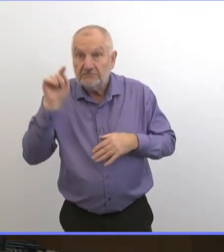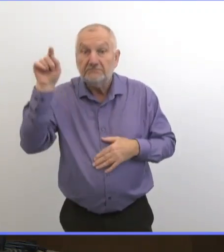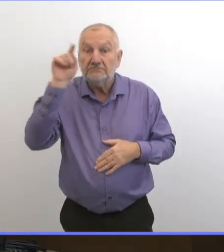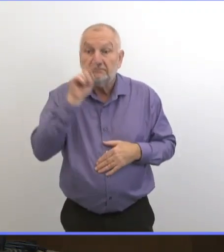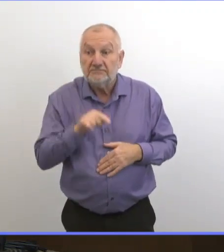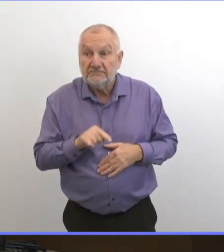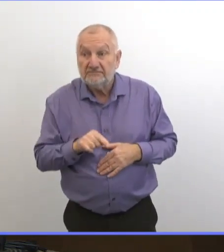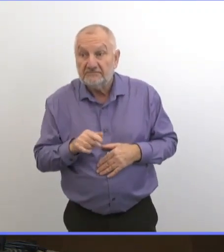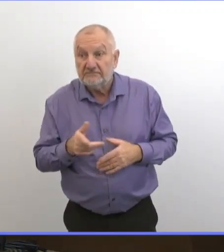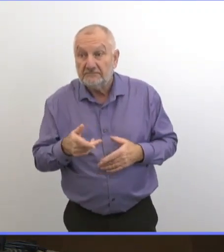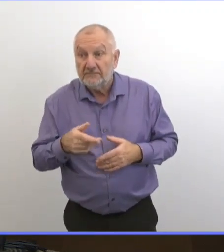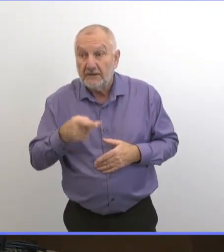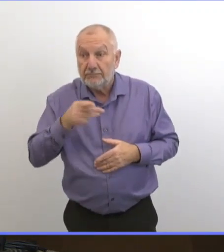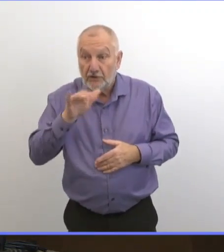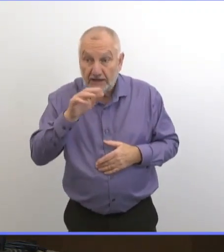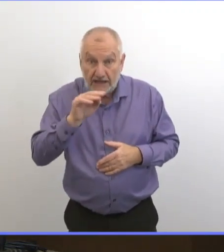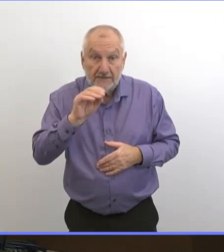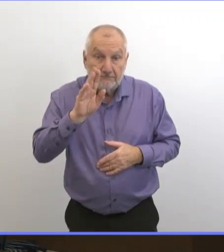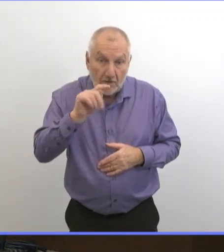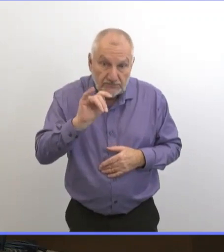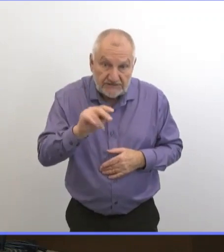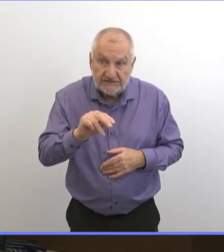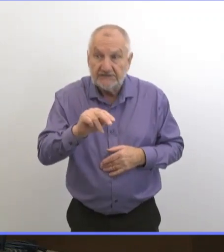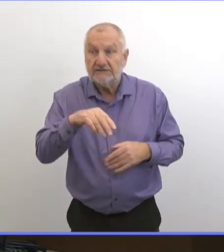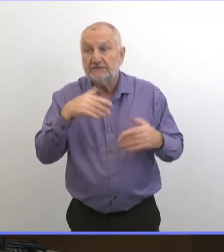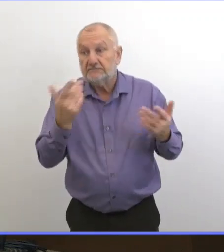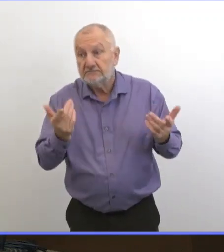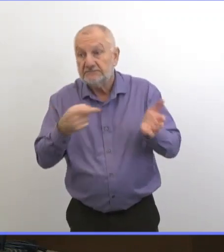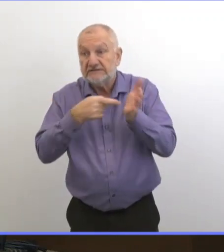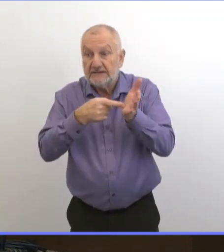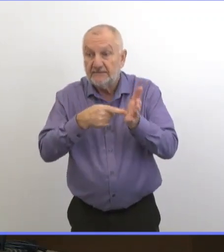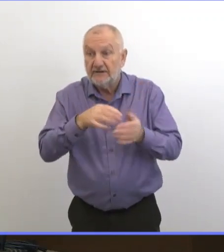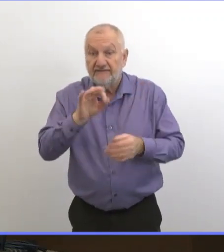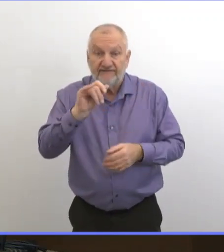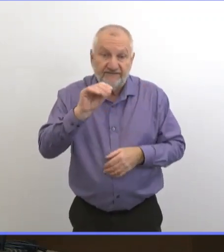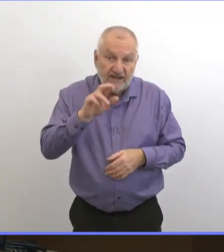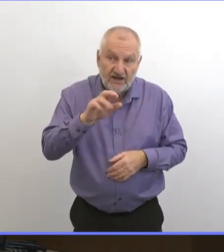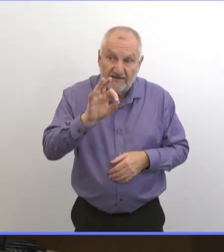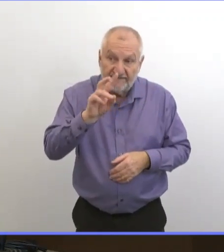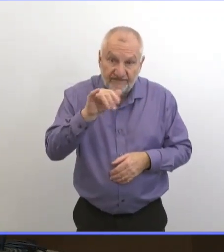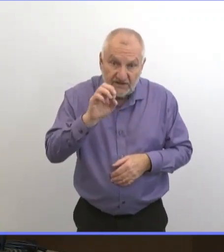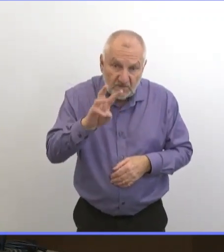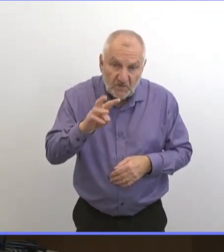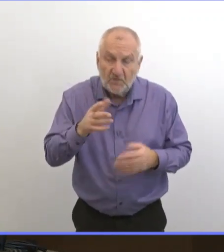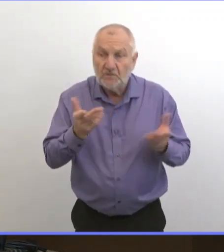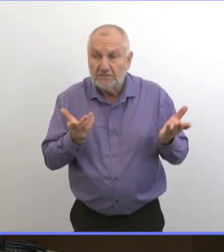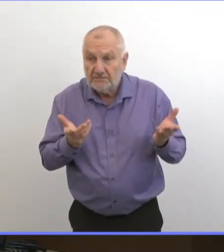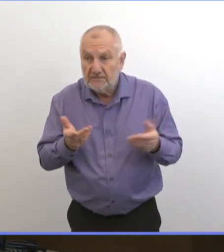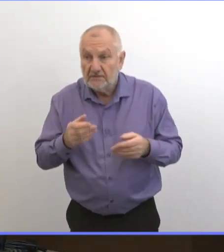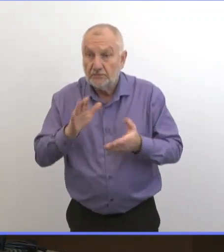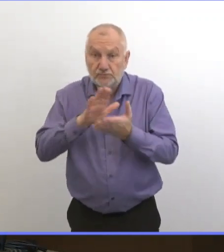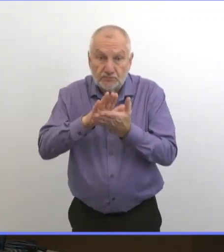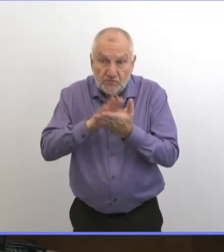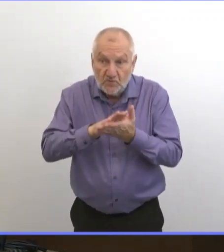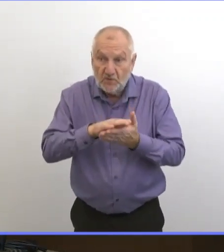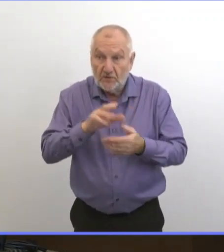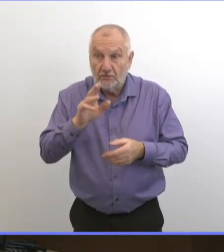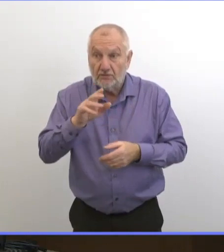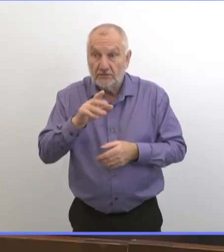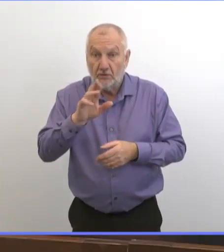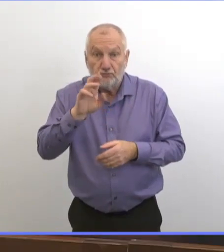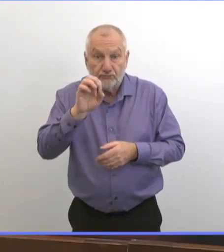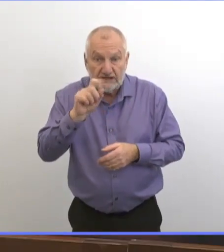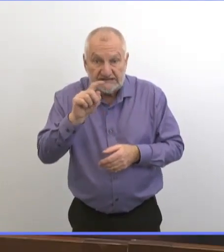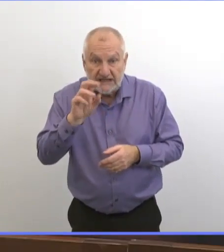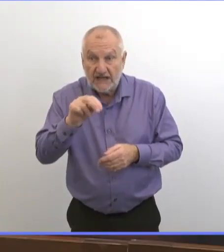Que l'on voit dans la région de Prairie Mountain. Par exemple, le foyer de